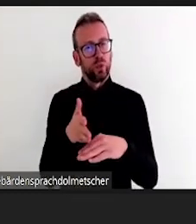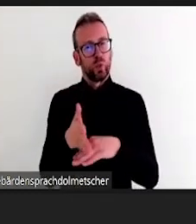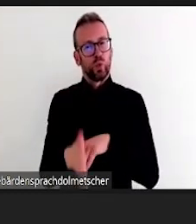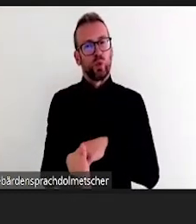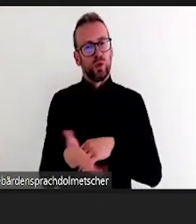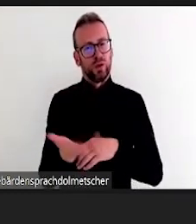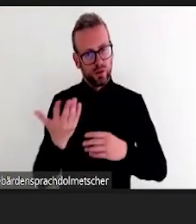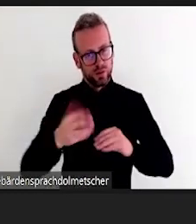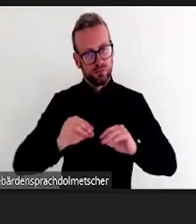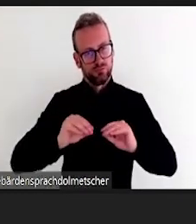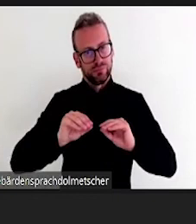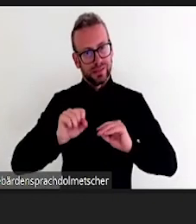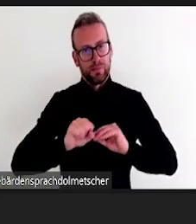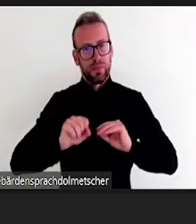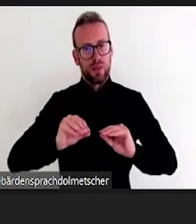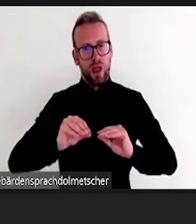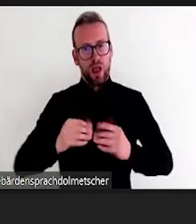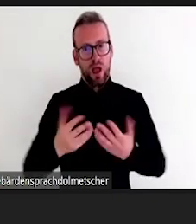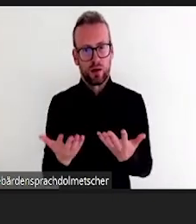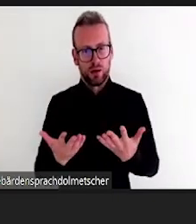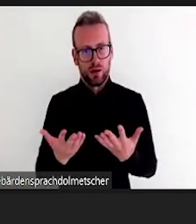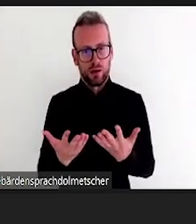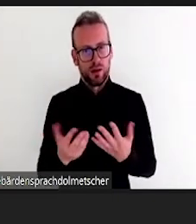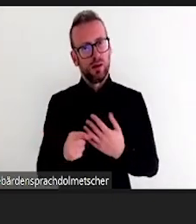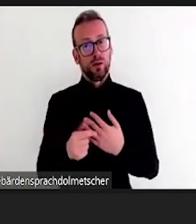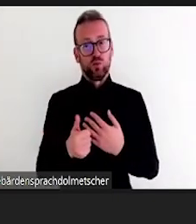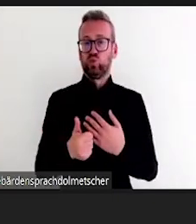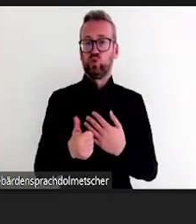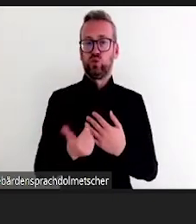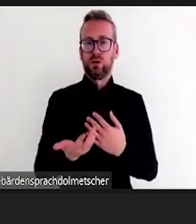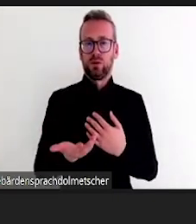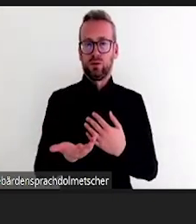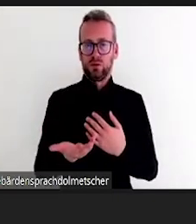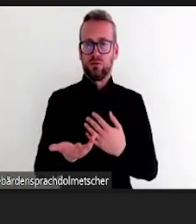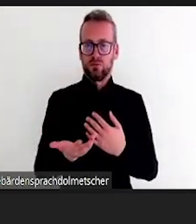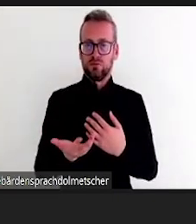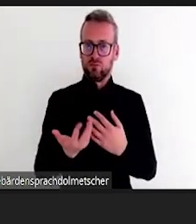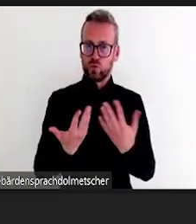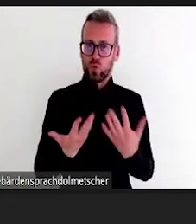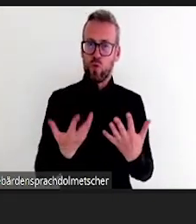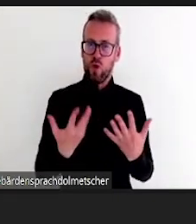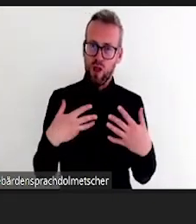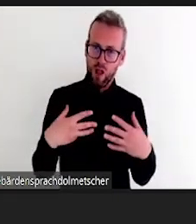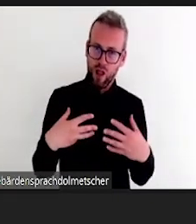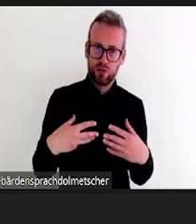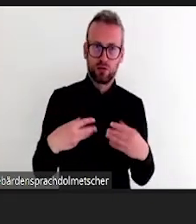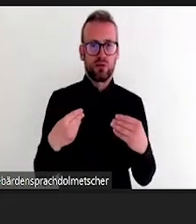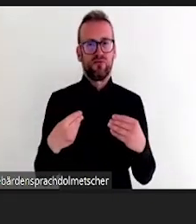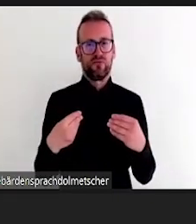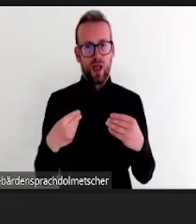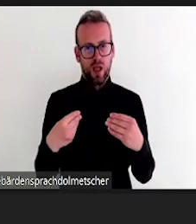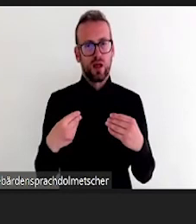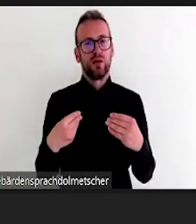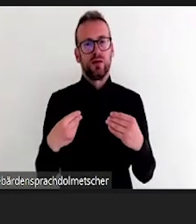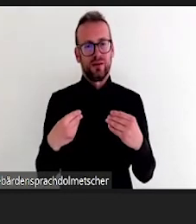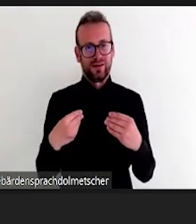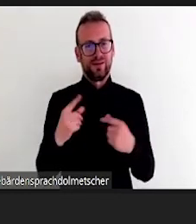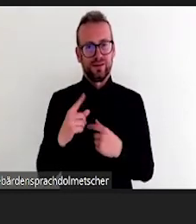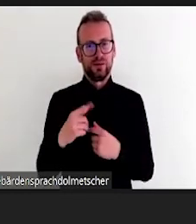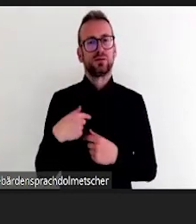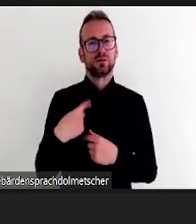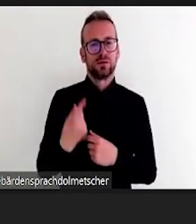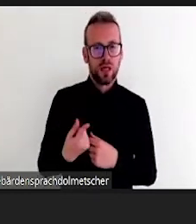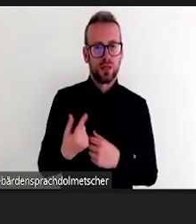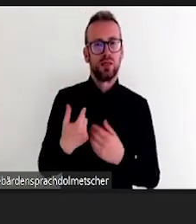geben. Ich stelle den Studierenden auch immer frei, ob sie das digital erstellen möchten oder einfach auf dem Blatt Papier zeichnen, als